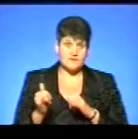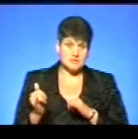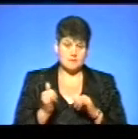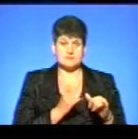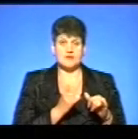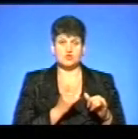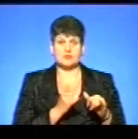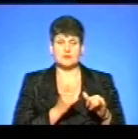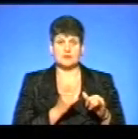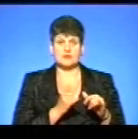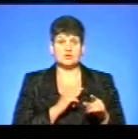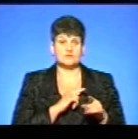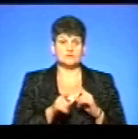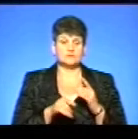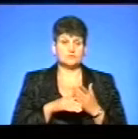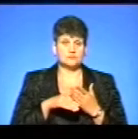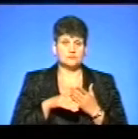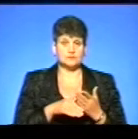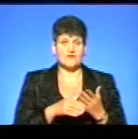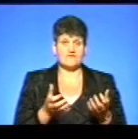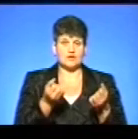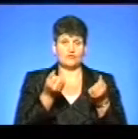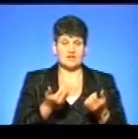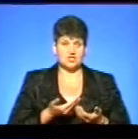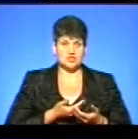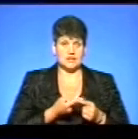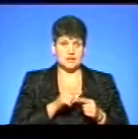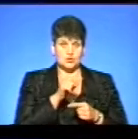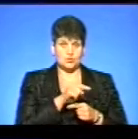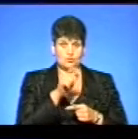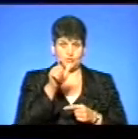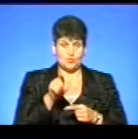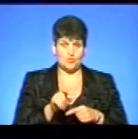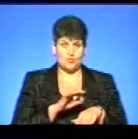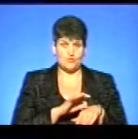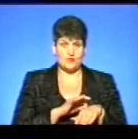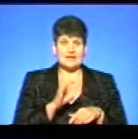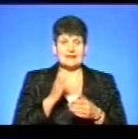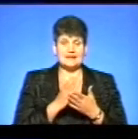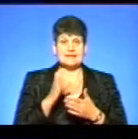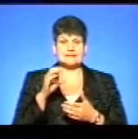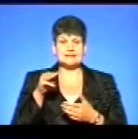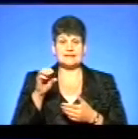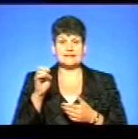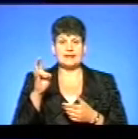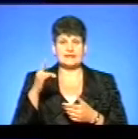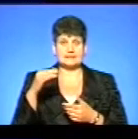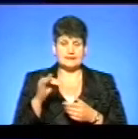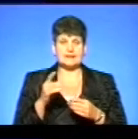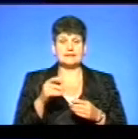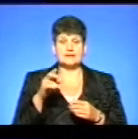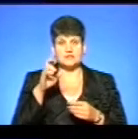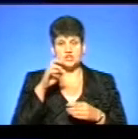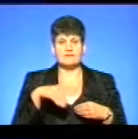невідкладною допомогою і врятувати життя цьому хворому. Тобто, є стенти, які держава дає для кожного